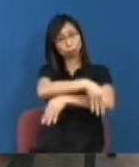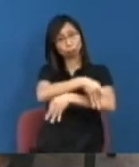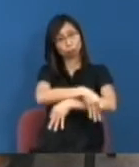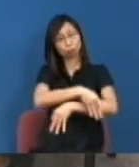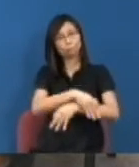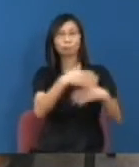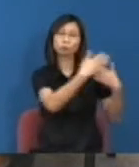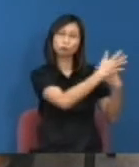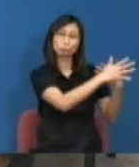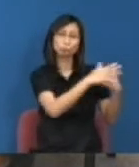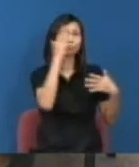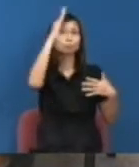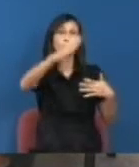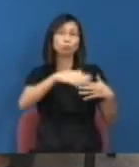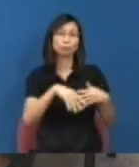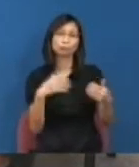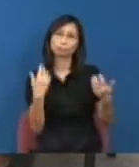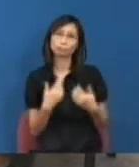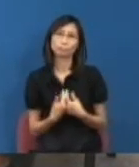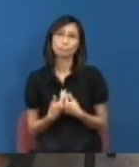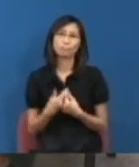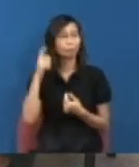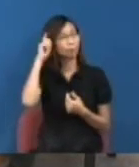但反而過程這個